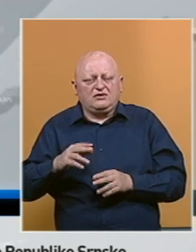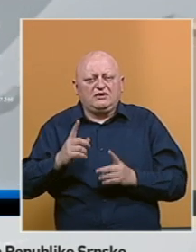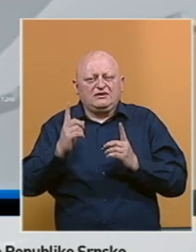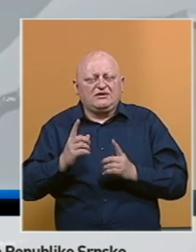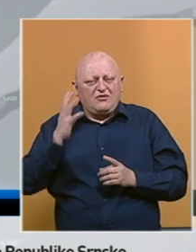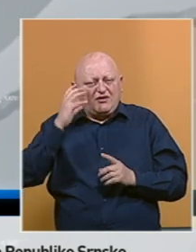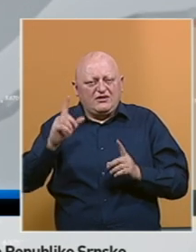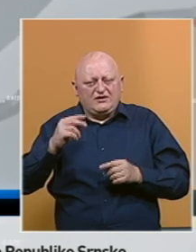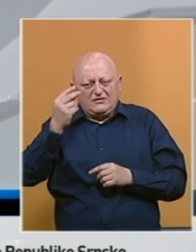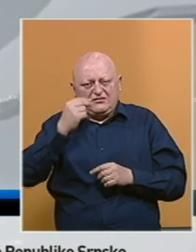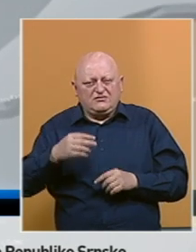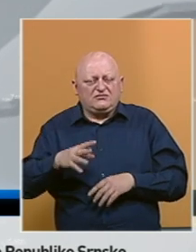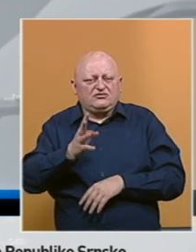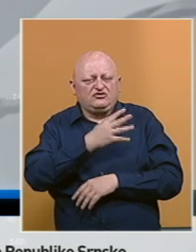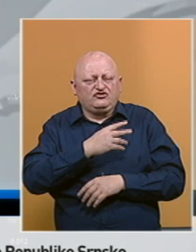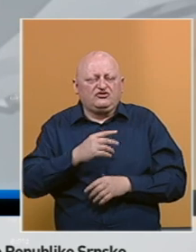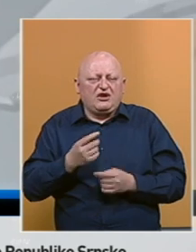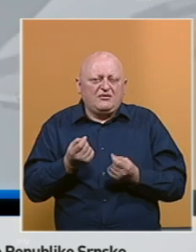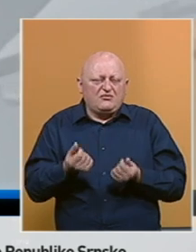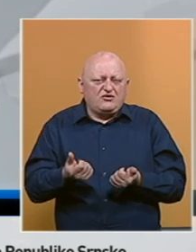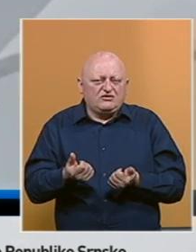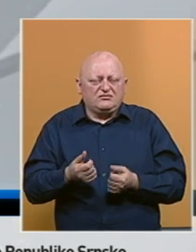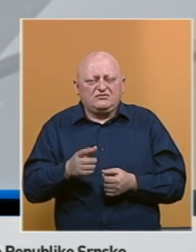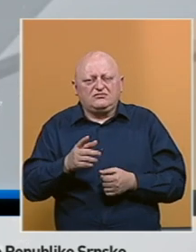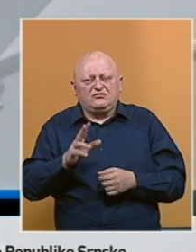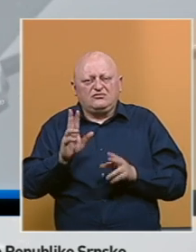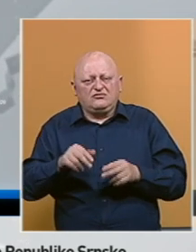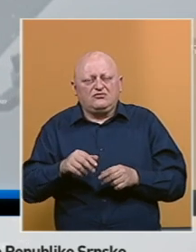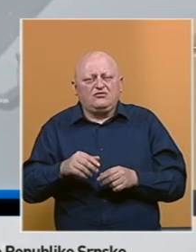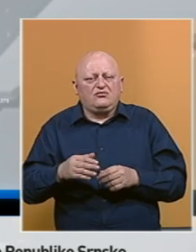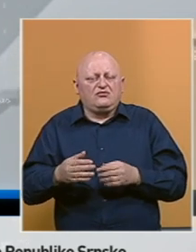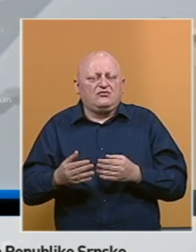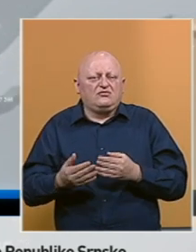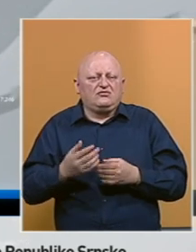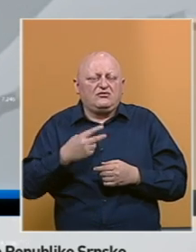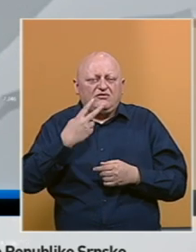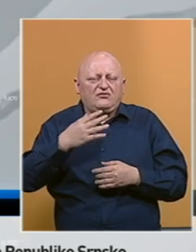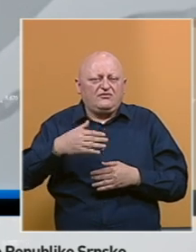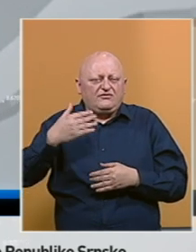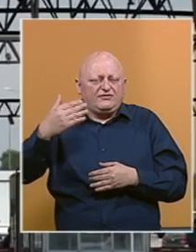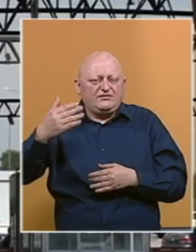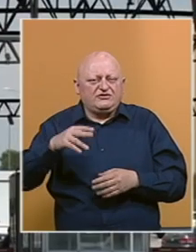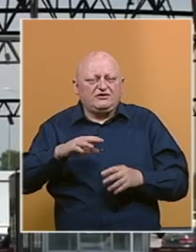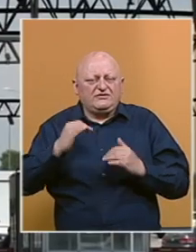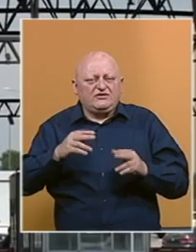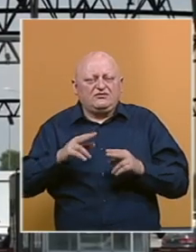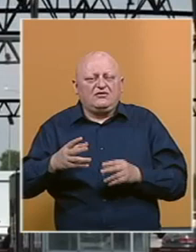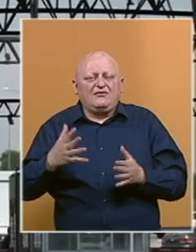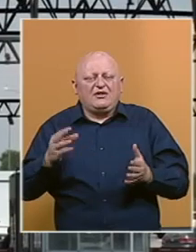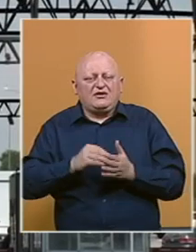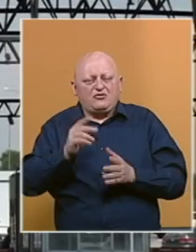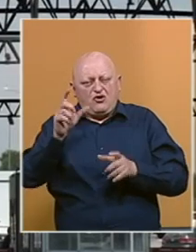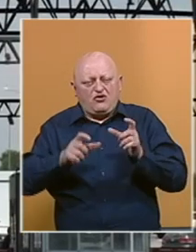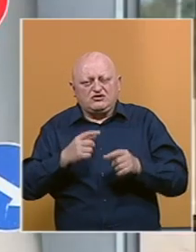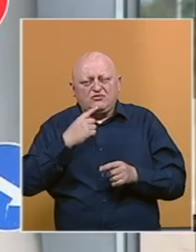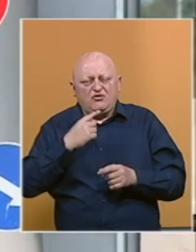Republika Srpske, odnosno odkušnjim štaba za nadalje situacije. Da će biti upućeno, opet odluka ostaje da je naravno staviti ministara. Veliki broj osoba